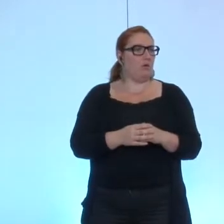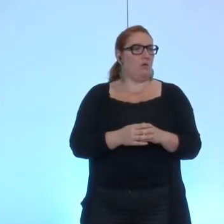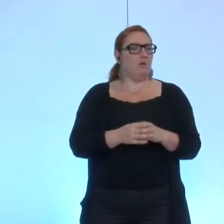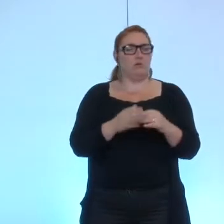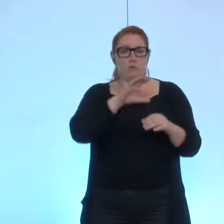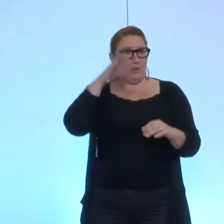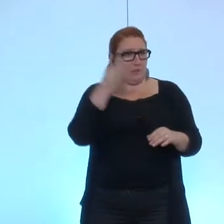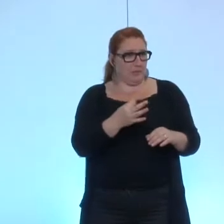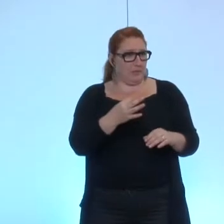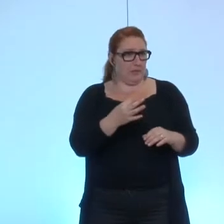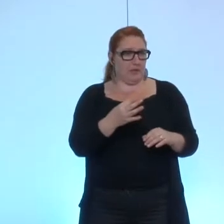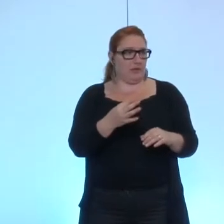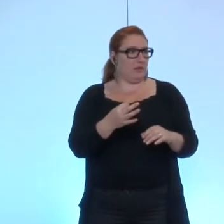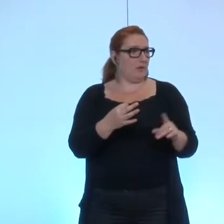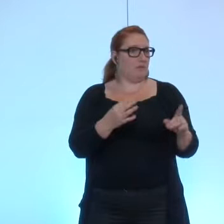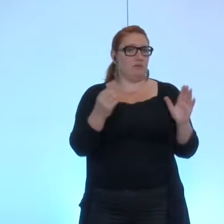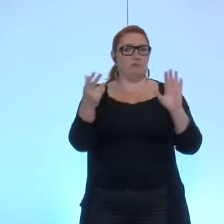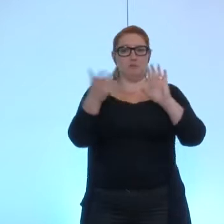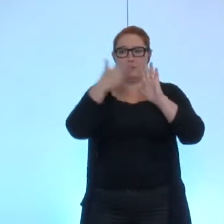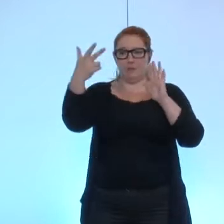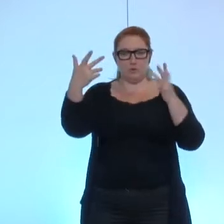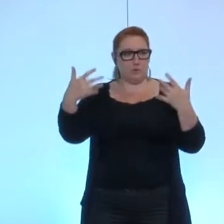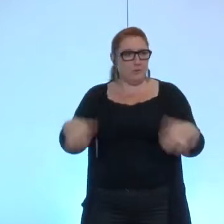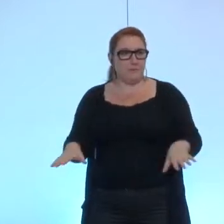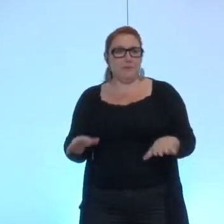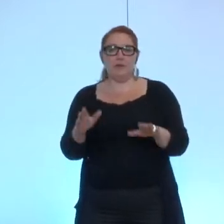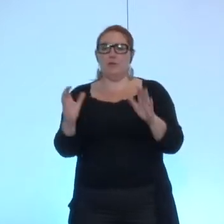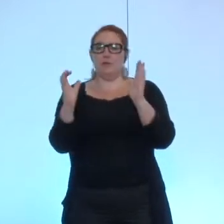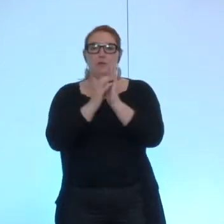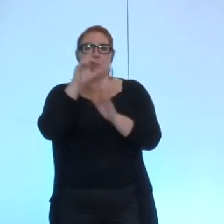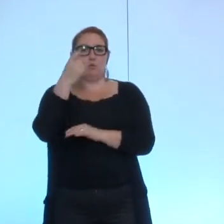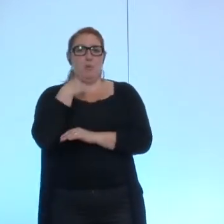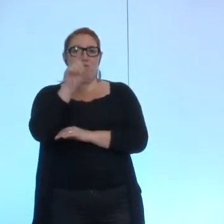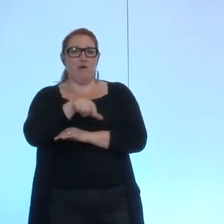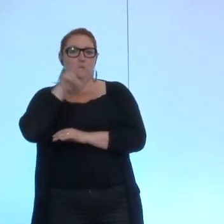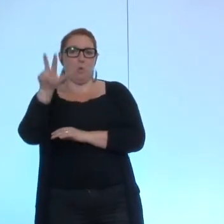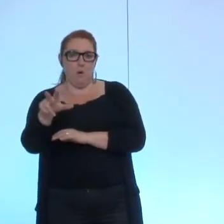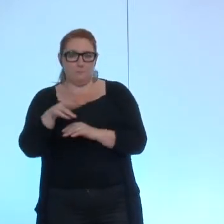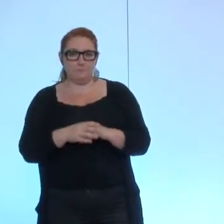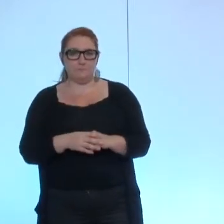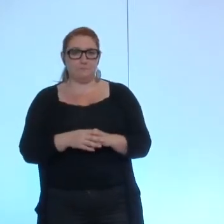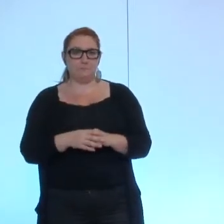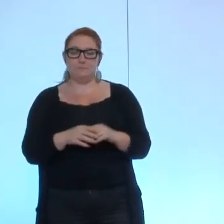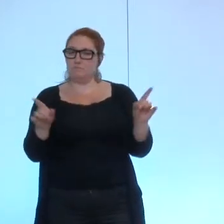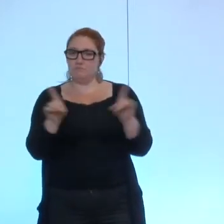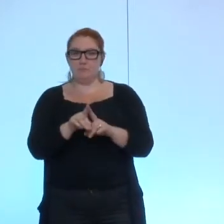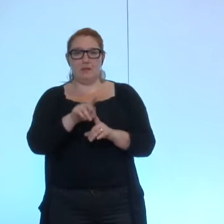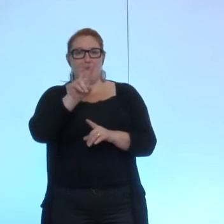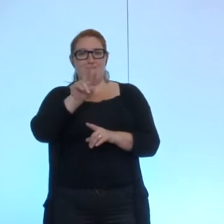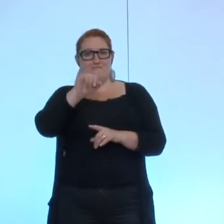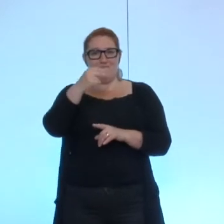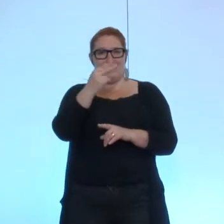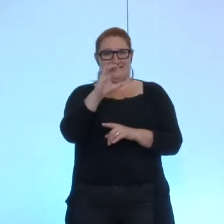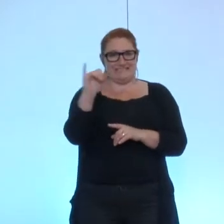unanimité cette délibération est adoptée délibération numéro 23 idem pour Vinci Parc Grenoble